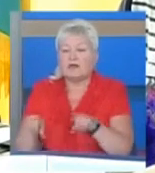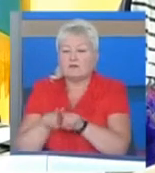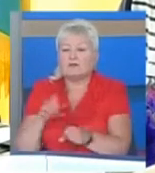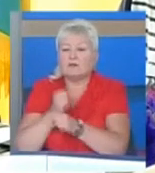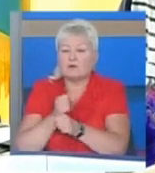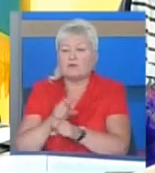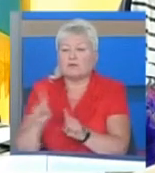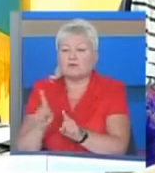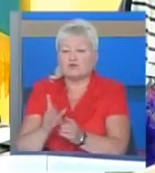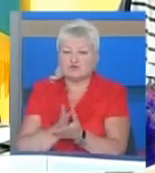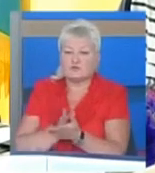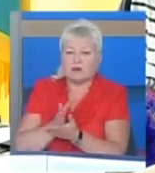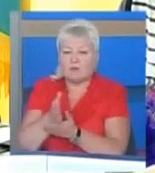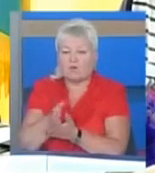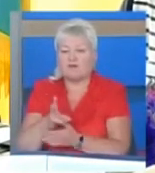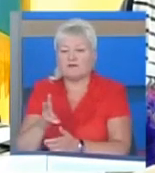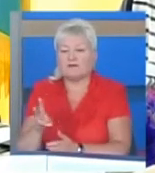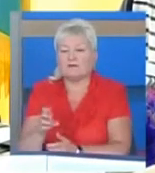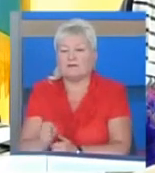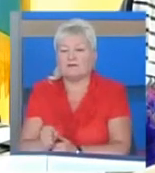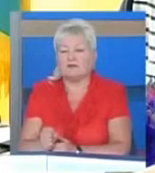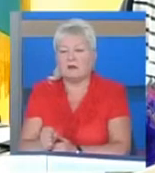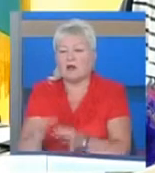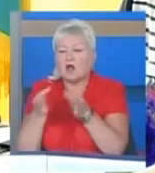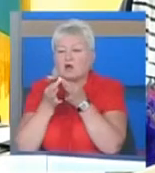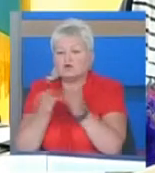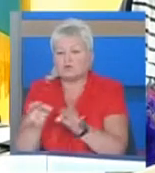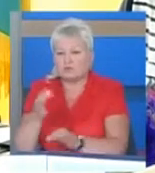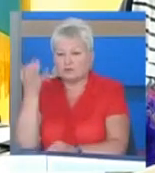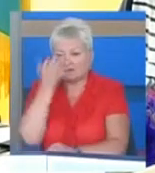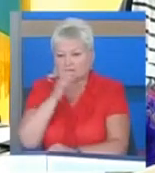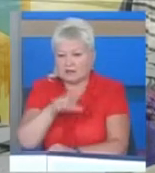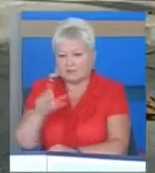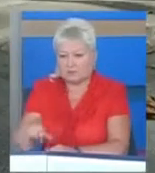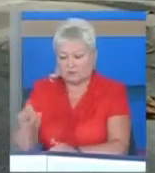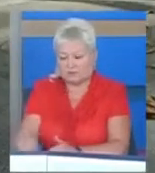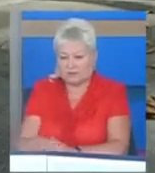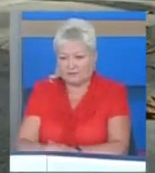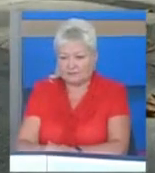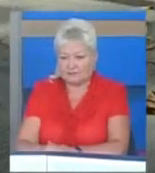що сприйномовлені, скажімо, на доступність незрячих людей в нашому районі.